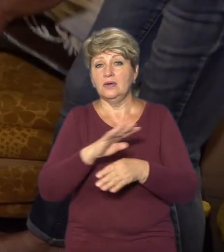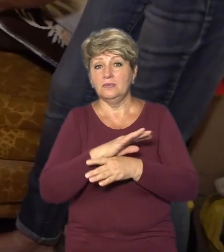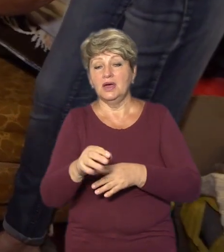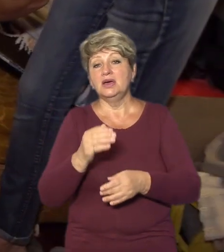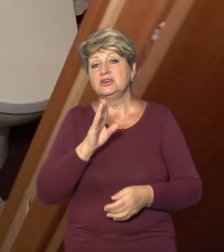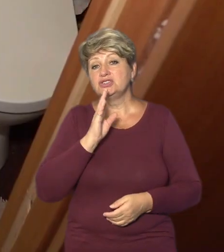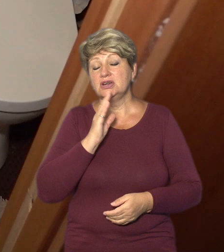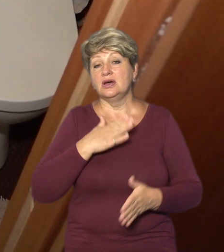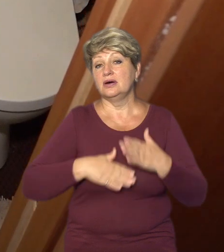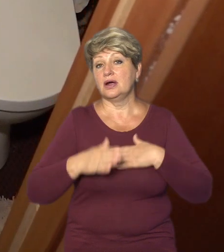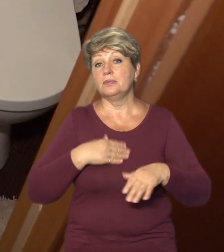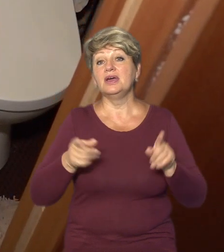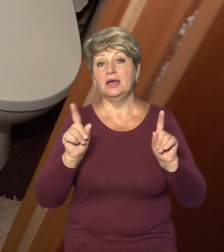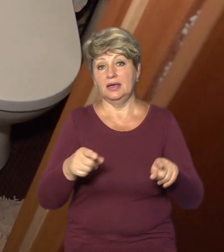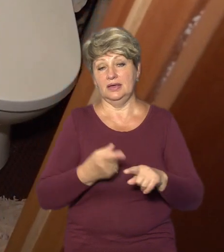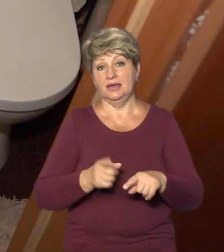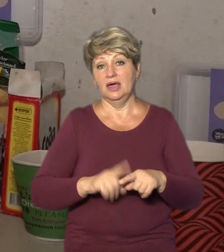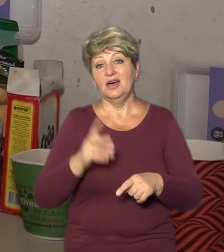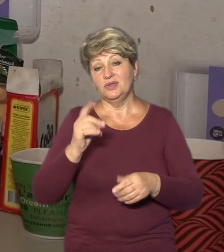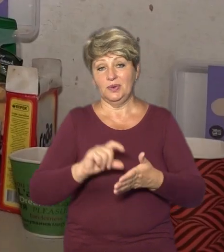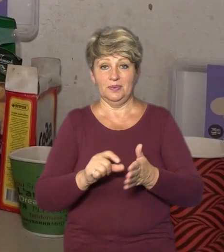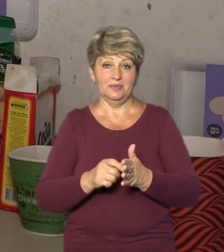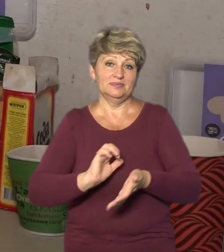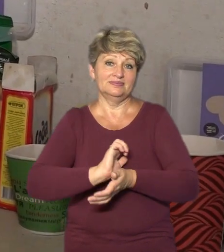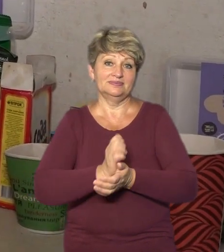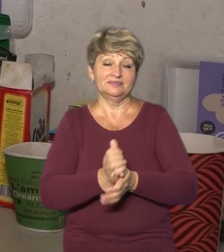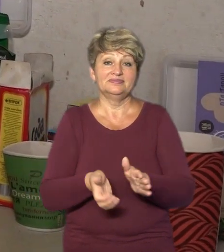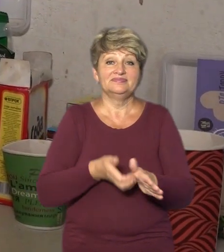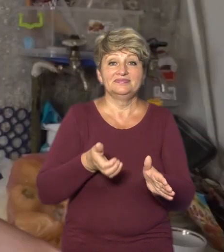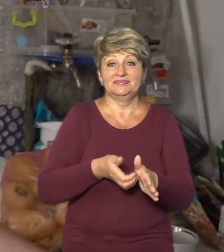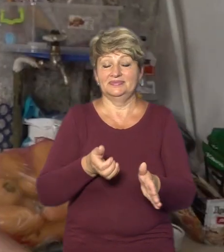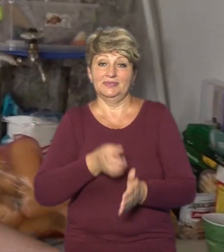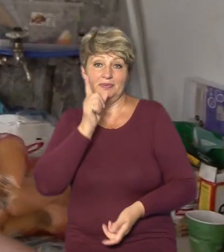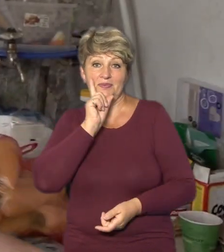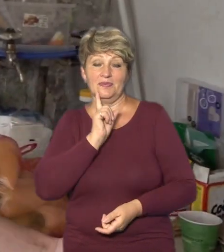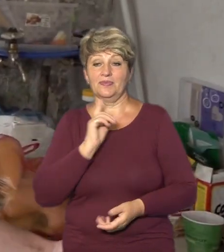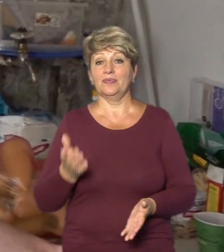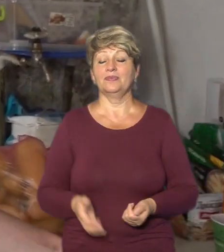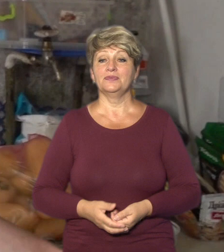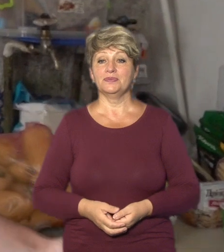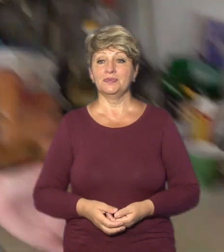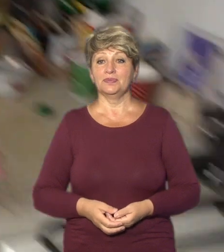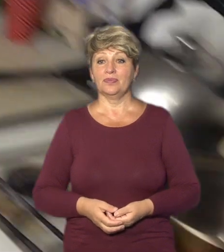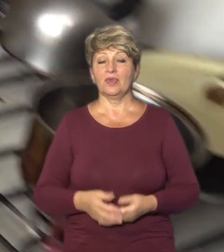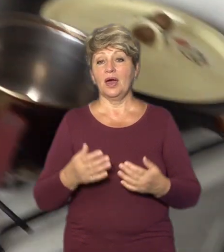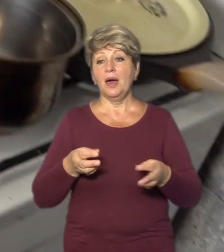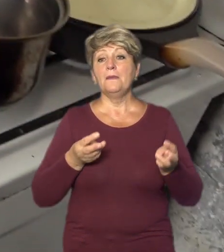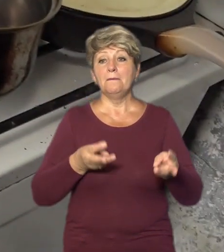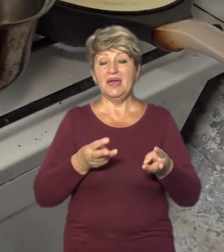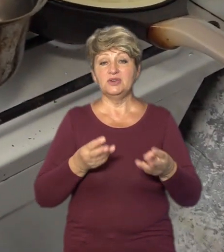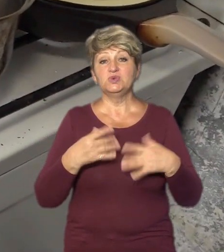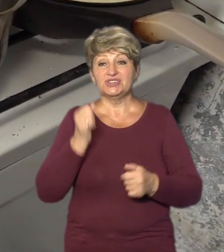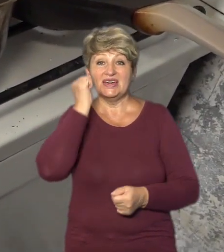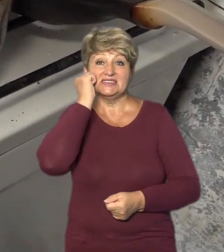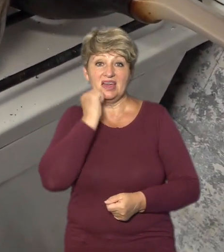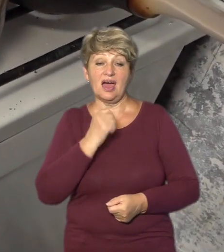вдячна і цьому. Проте, говорить, помешкання затісне, бракує елементарних звучностей. Піч, вона вже старенька, там